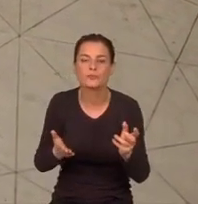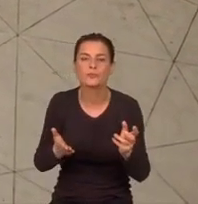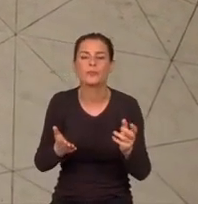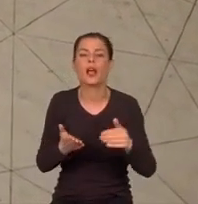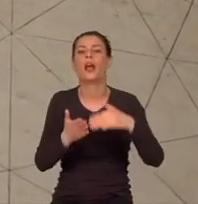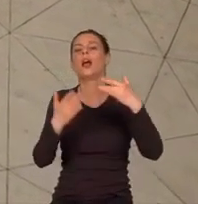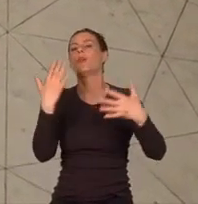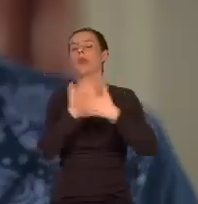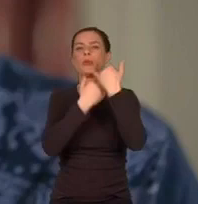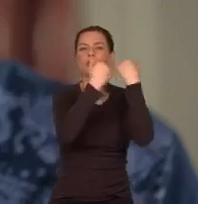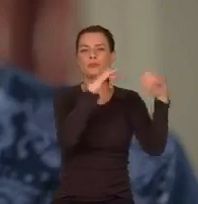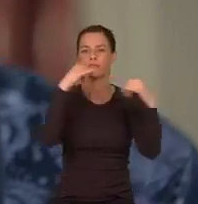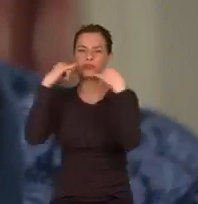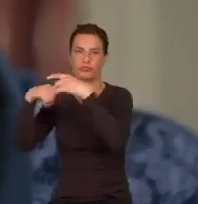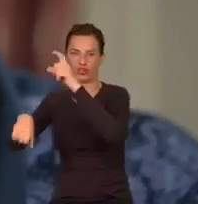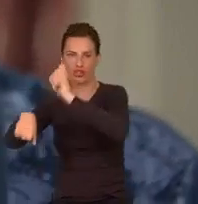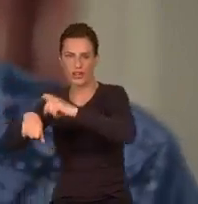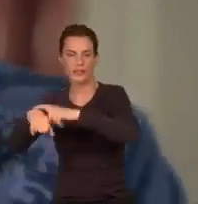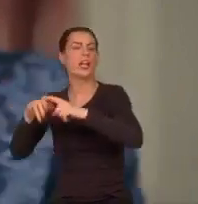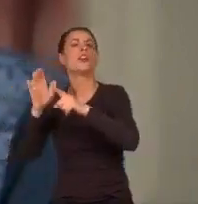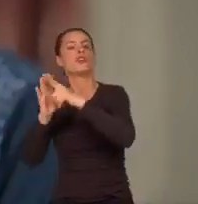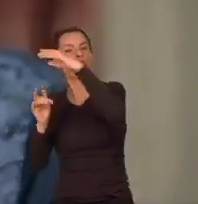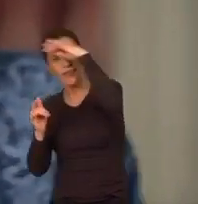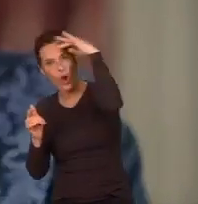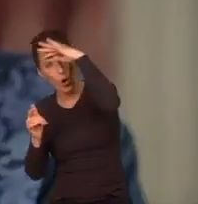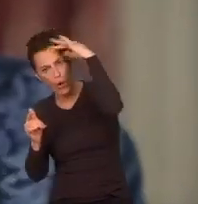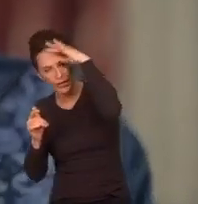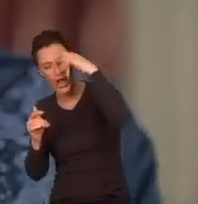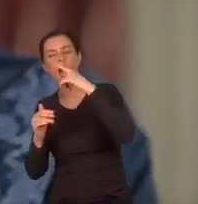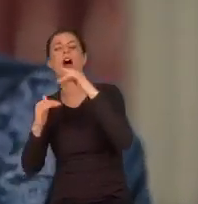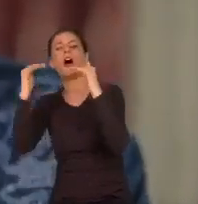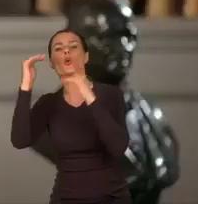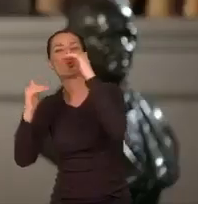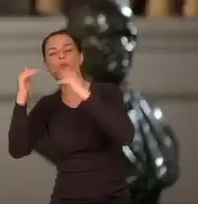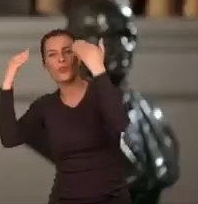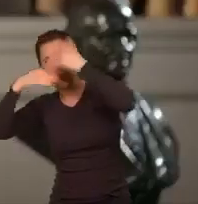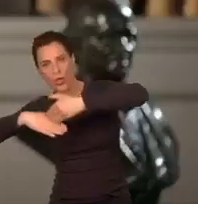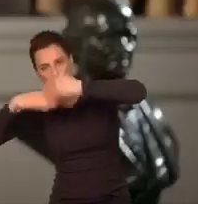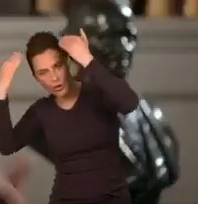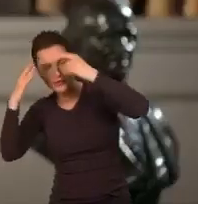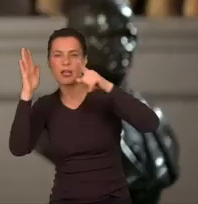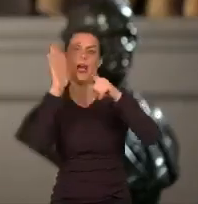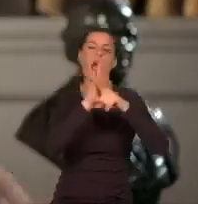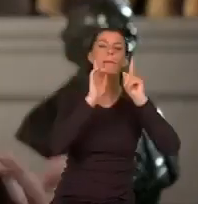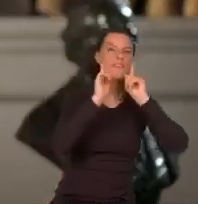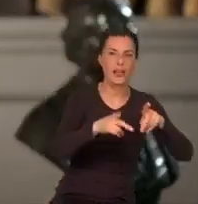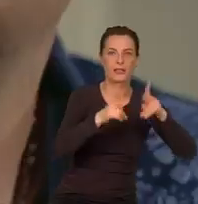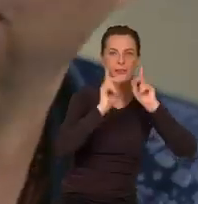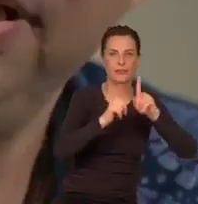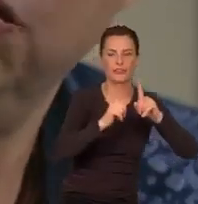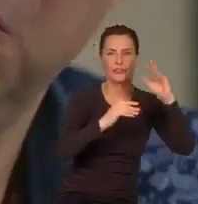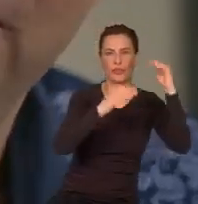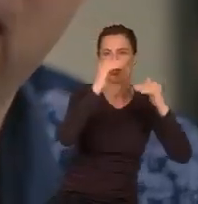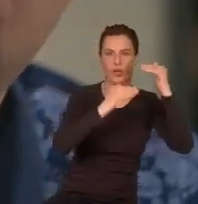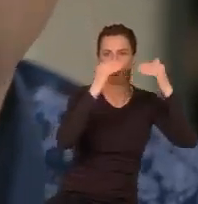Ujawniła się rozbieżność w czasie między teoretyczną i kościelną równonocą 21 marca, a rzeczywistą, która wypadała